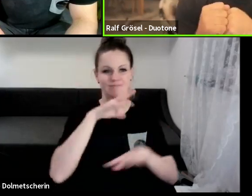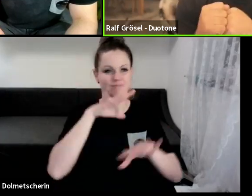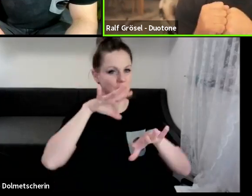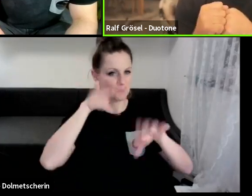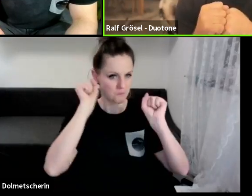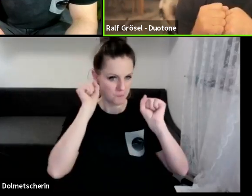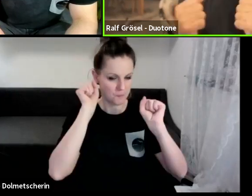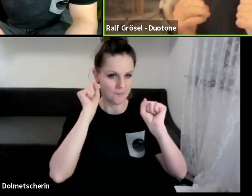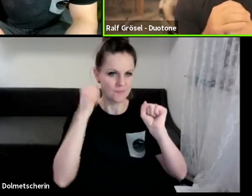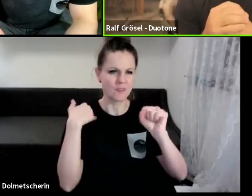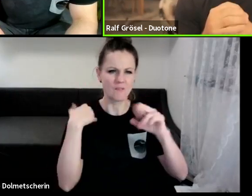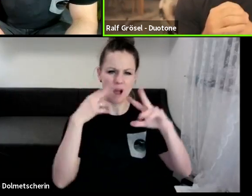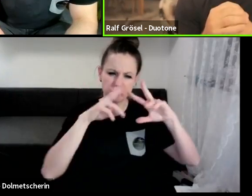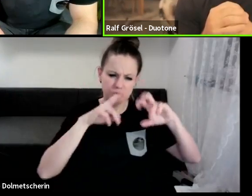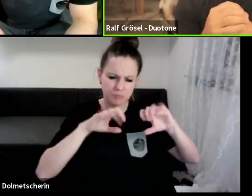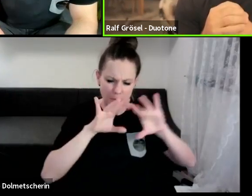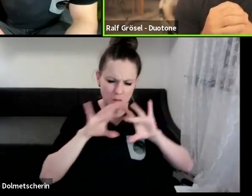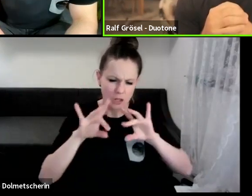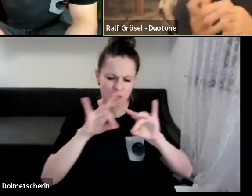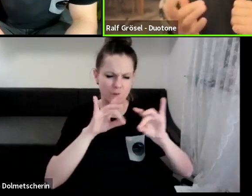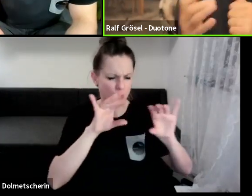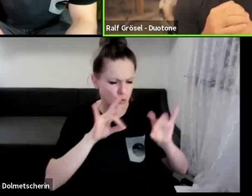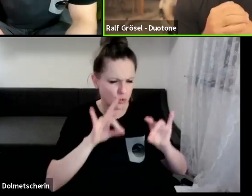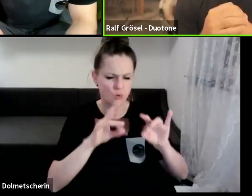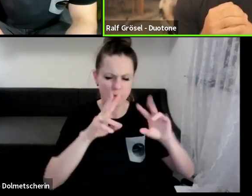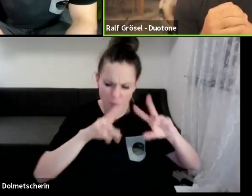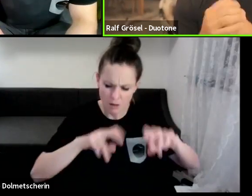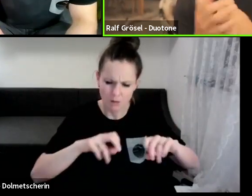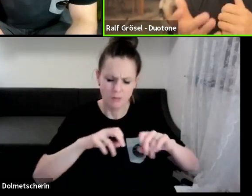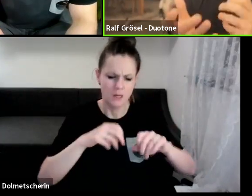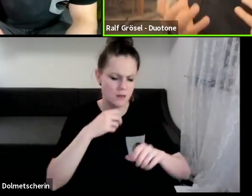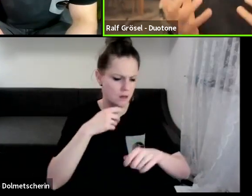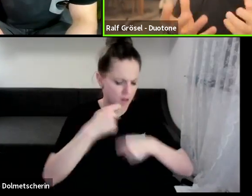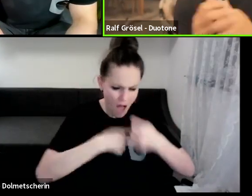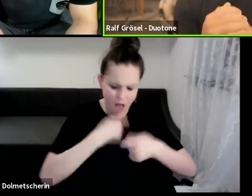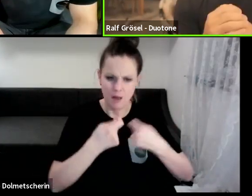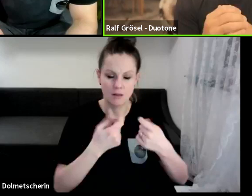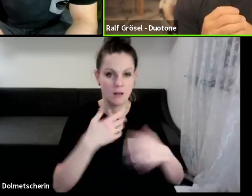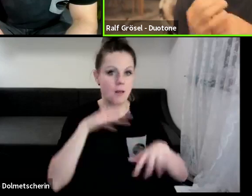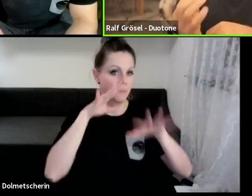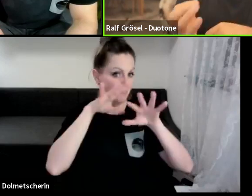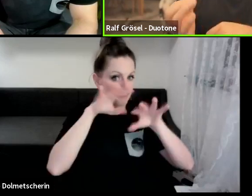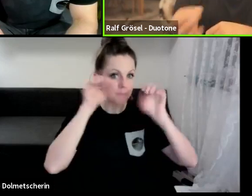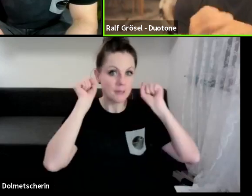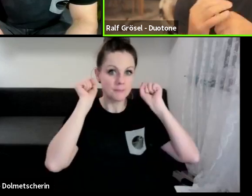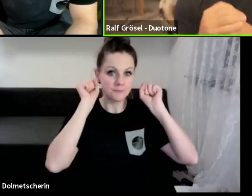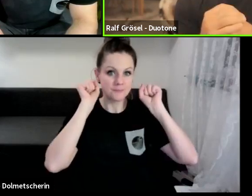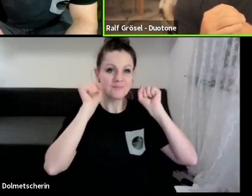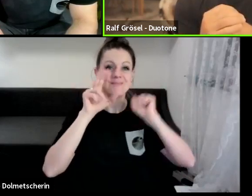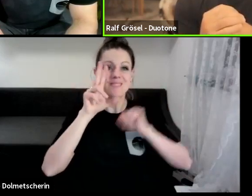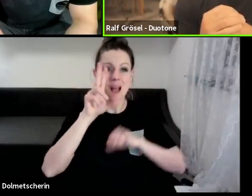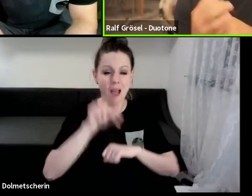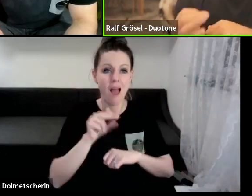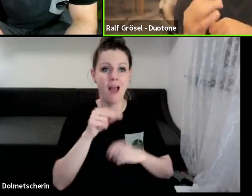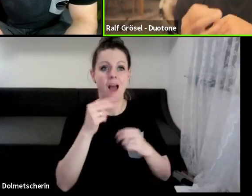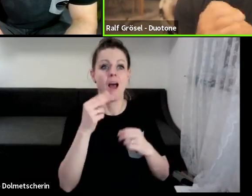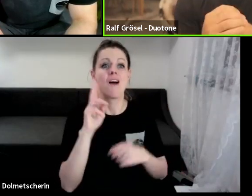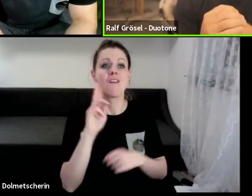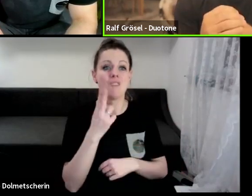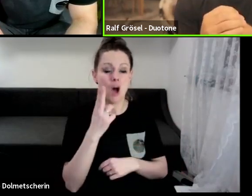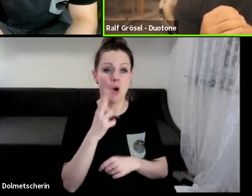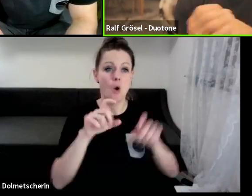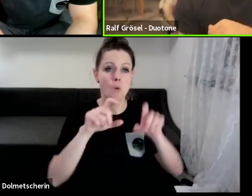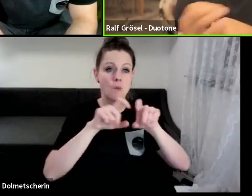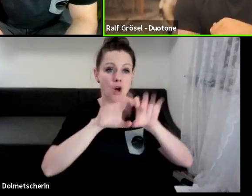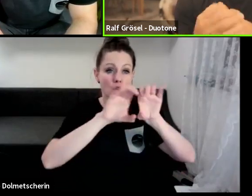damit beschäftigt habe, muss man ganz klar dazu sagen, nachdem ich dann verstanden habe, okay, warum eigentlich ein Tubekite so gut